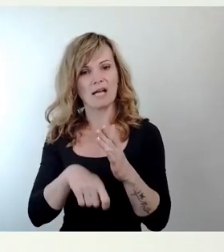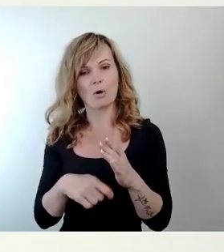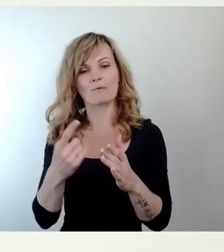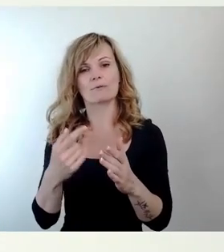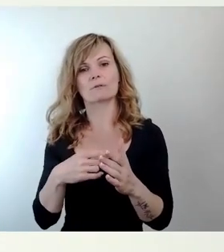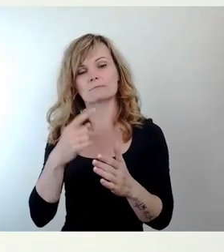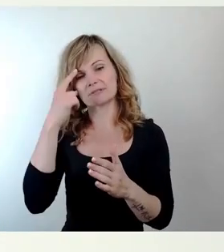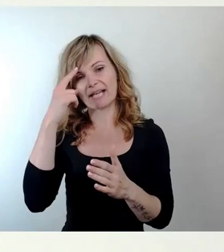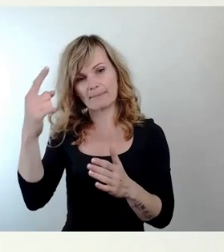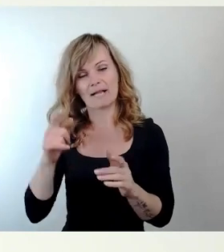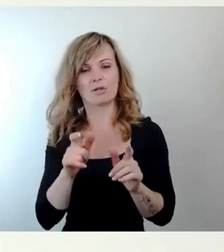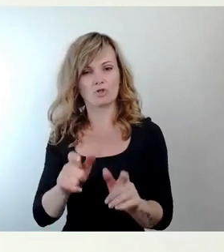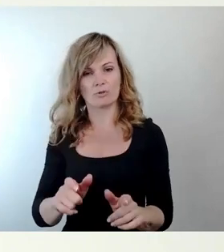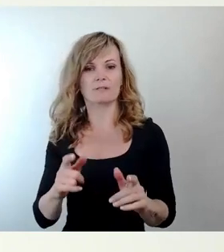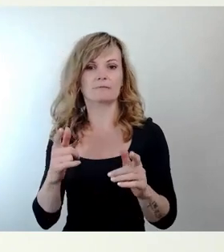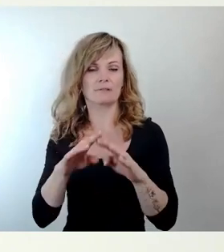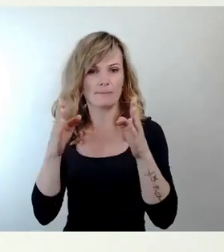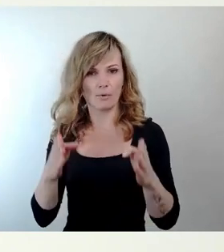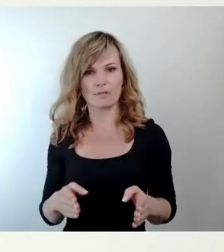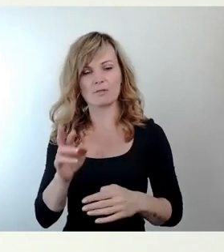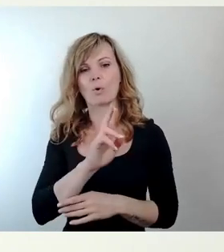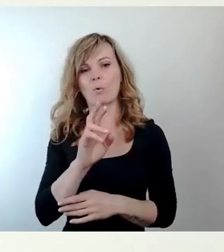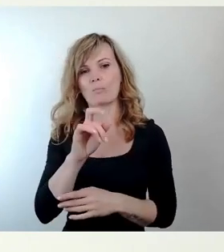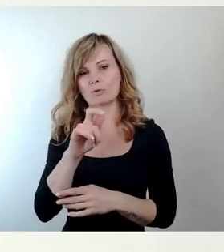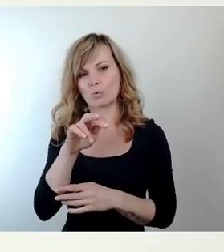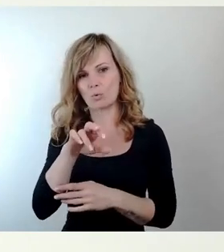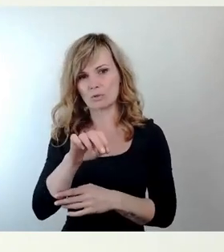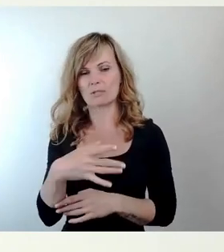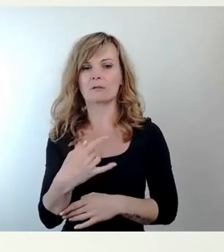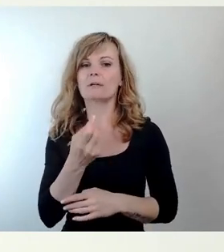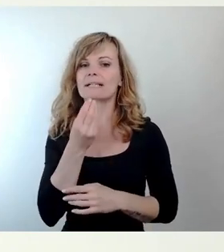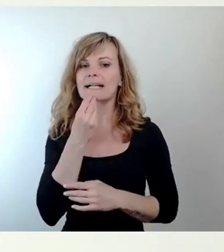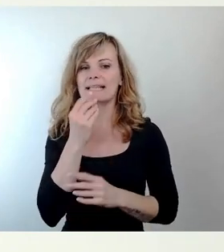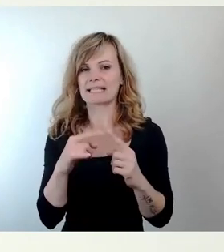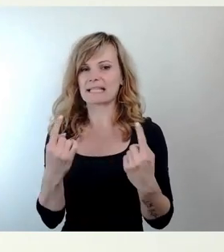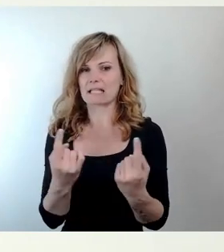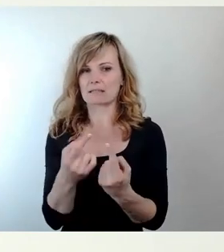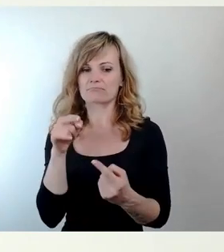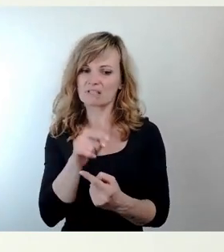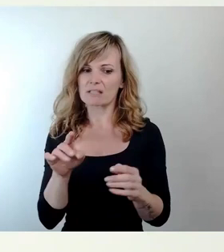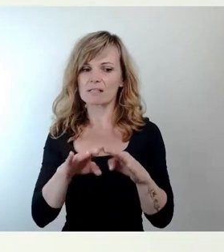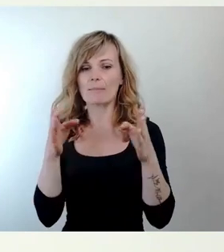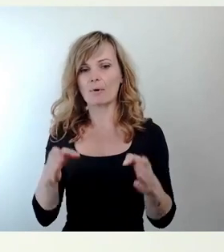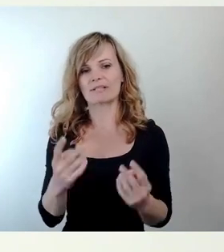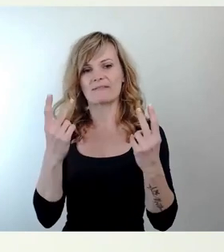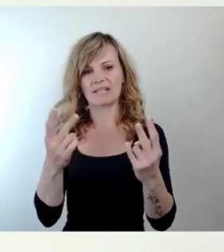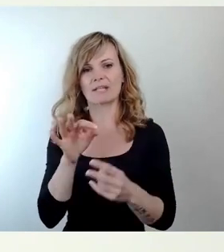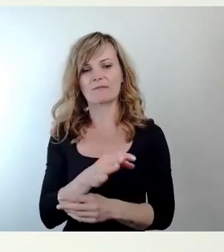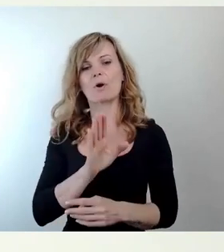der Robotronkantine, ein wichtiges Gebäude für die sogenannte Ostmoderne,